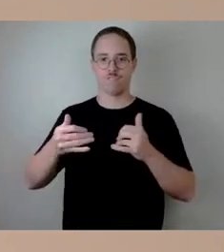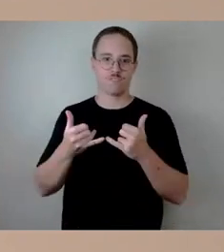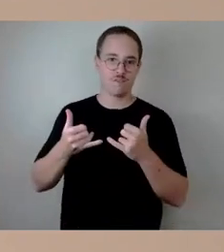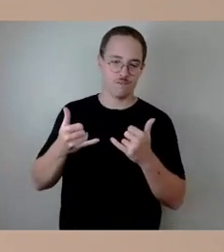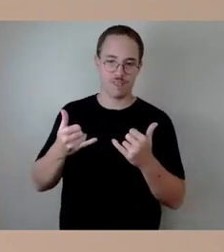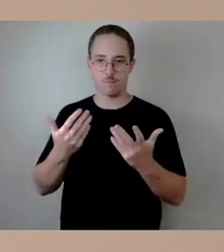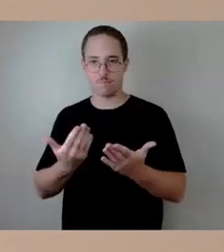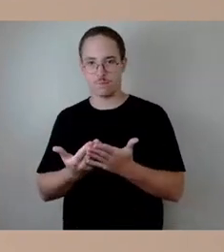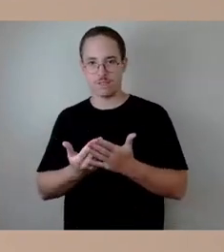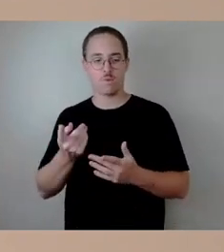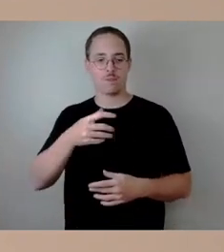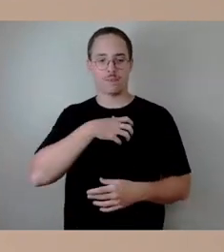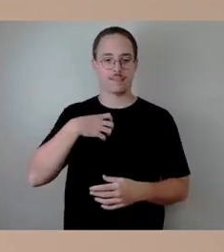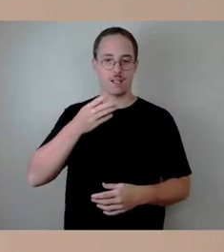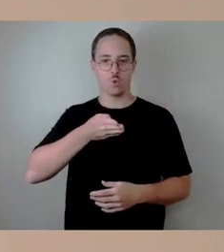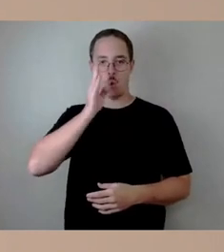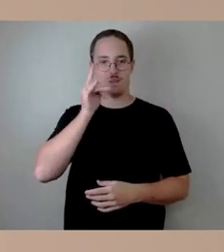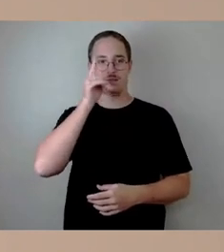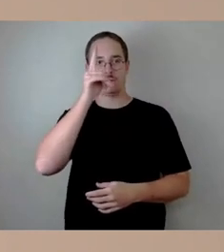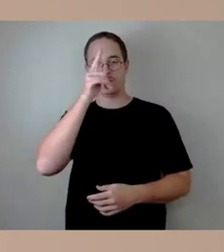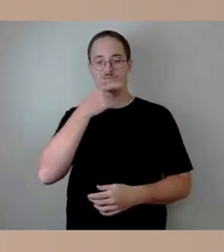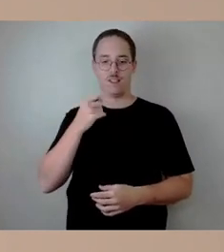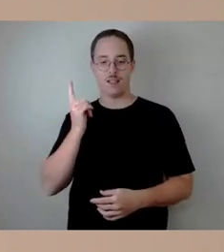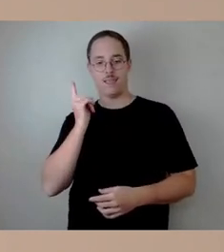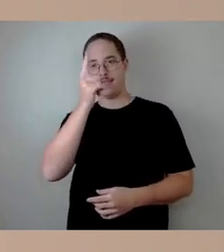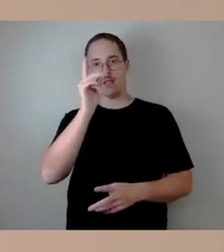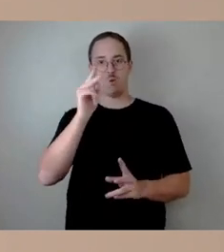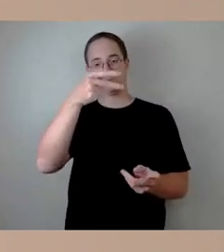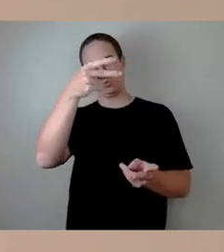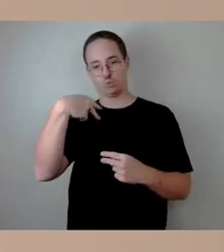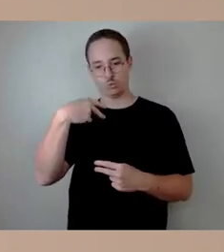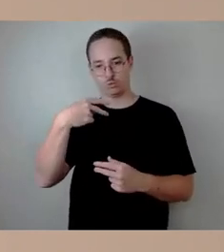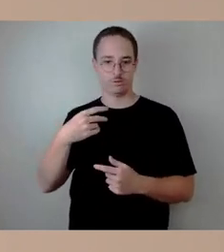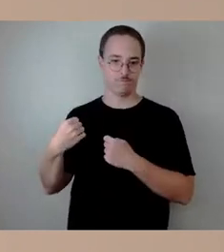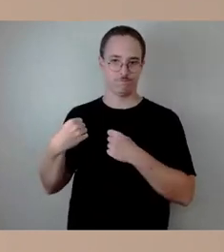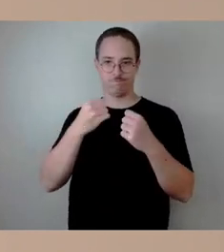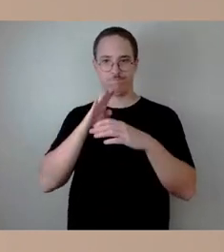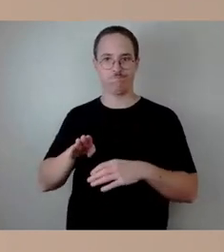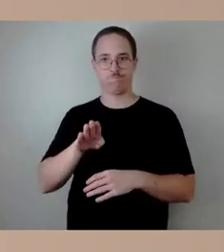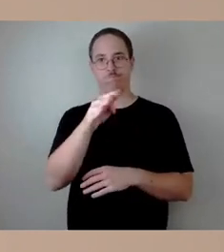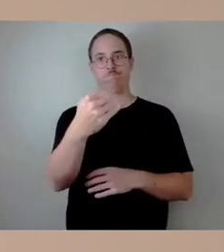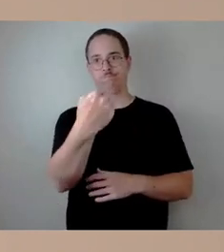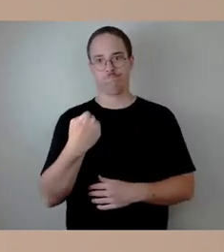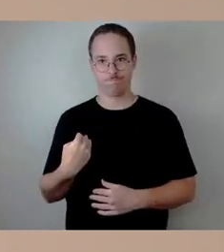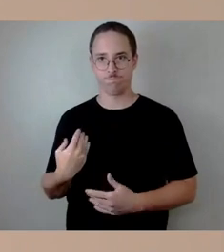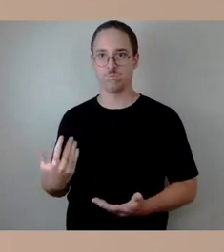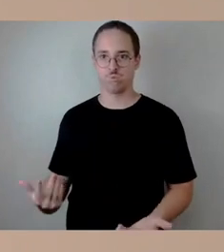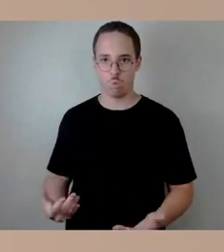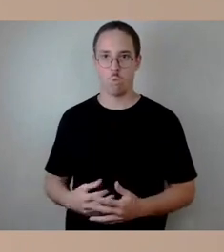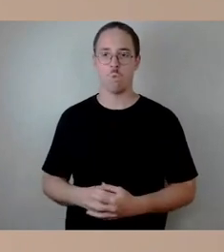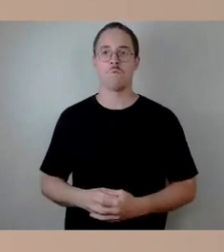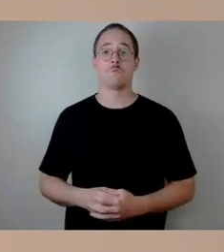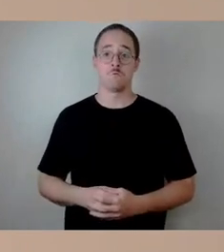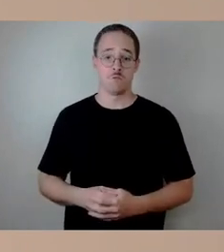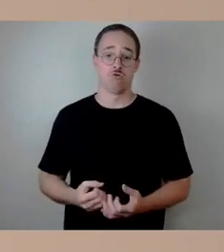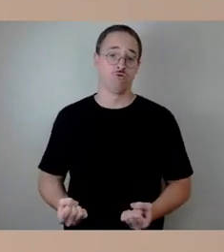vom Dresdner Norden oder in den Dresdner Norden zu kommen. Und das muss alles eingetaktet werden. Aber diese Brücken haben sowohl haushalterisch